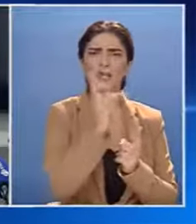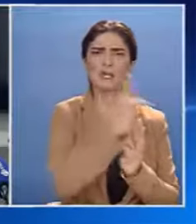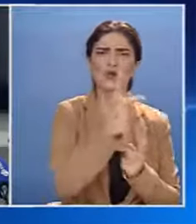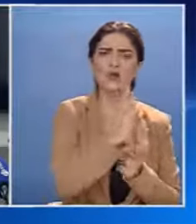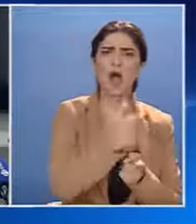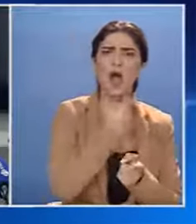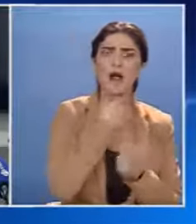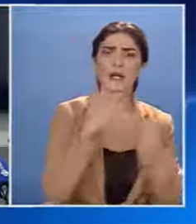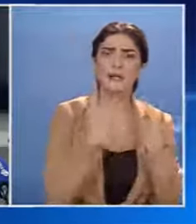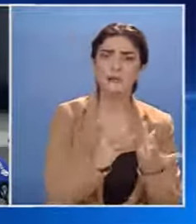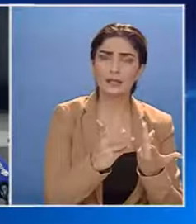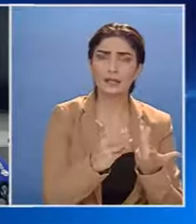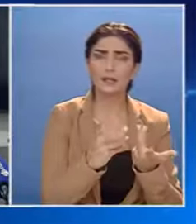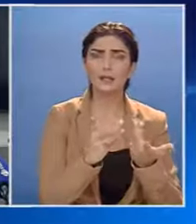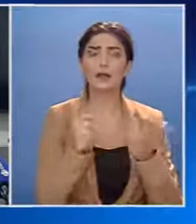Υπότιτλοι AUTHORWAVE Υπότιτλοι